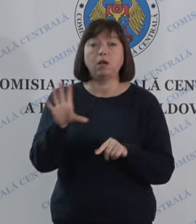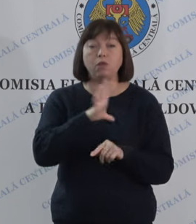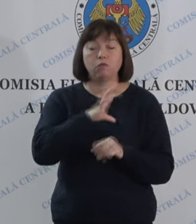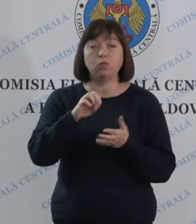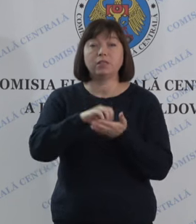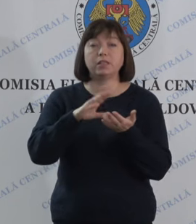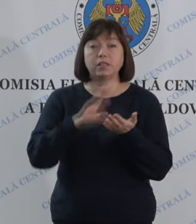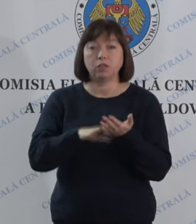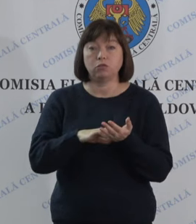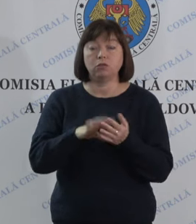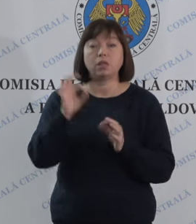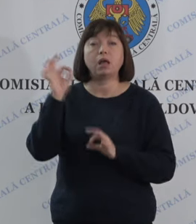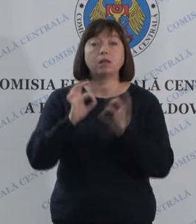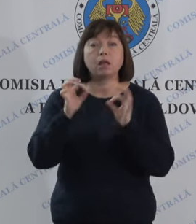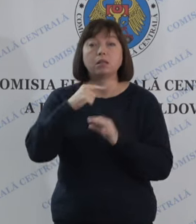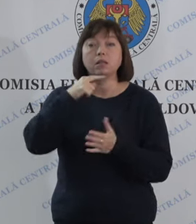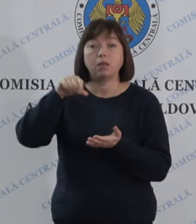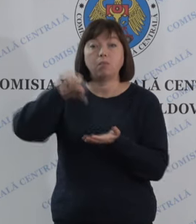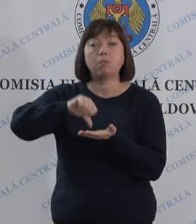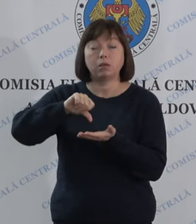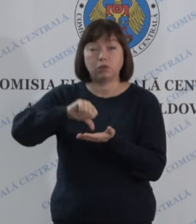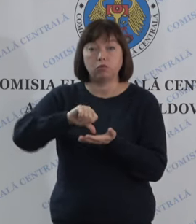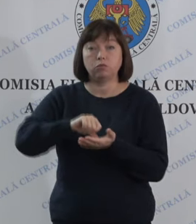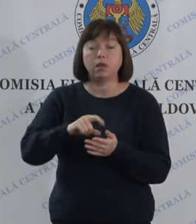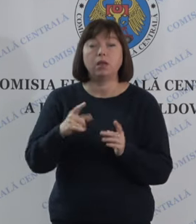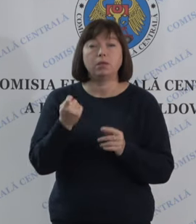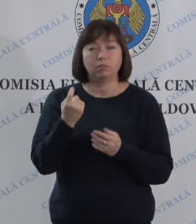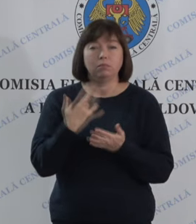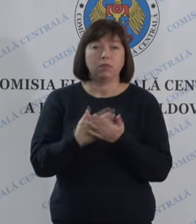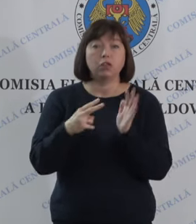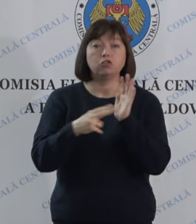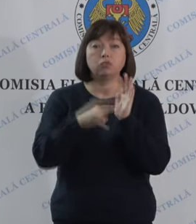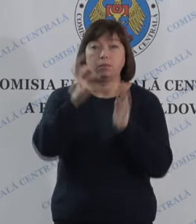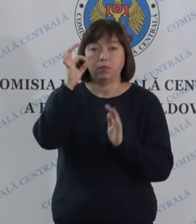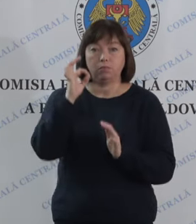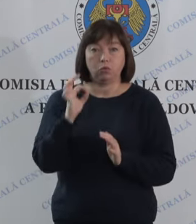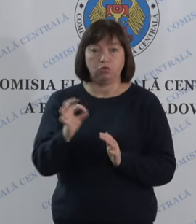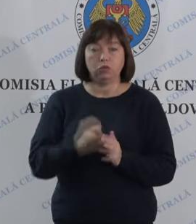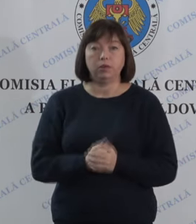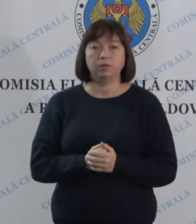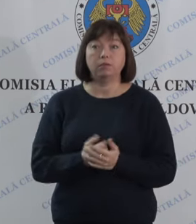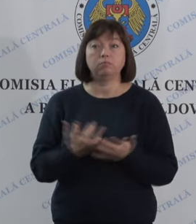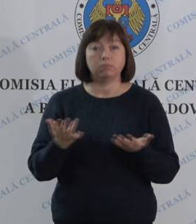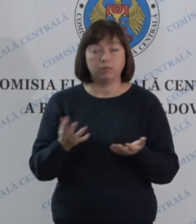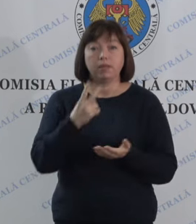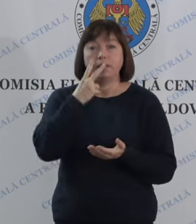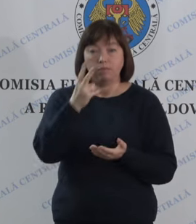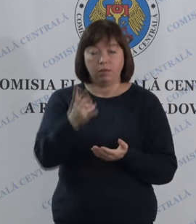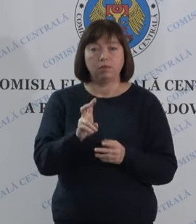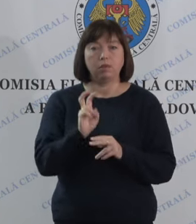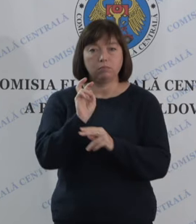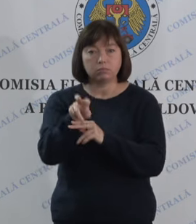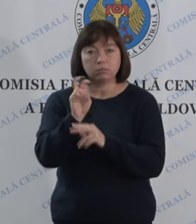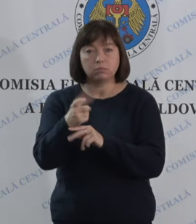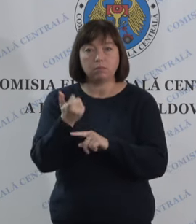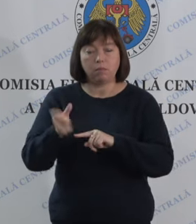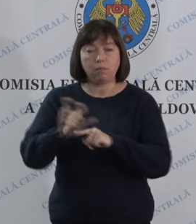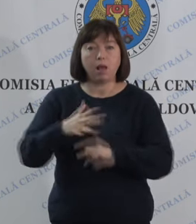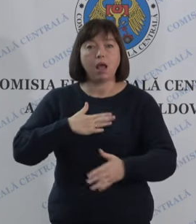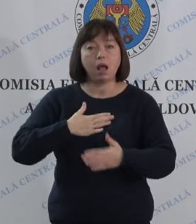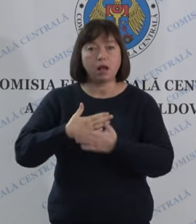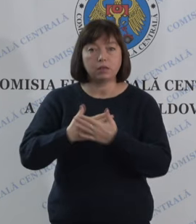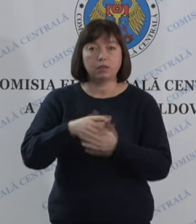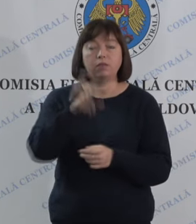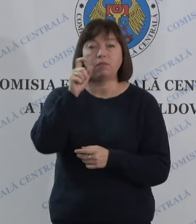înregistrată o rată de participare puțin peste 7%. Deci vedem o prezență mai activă